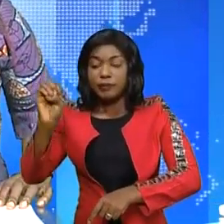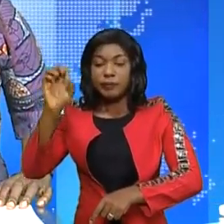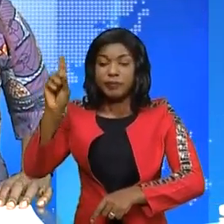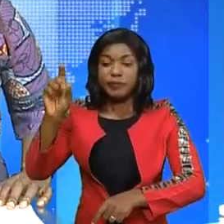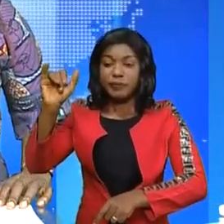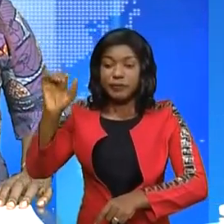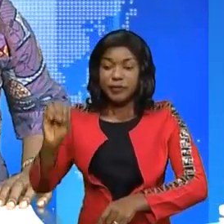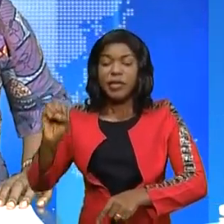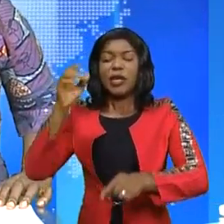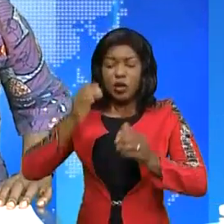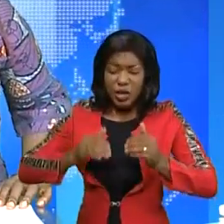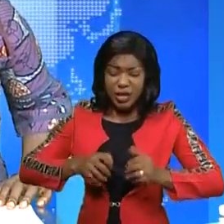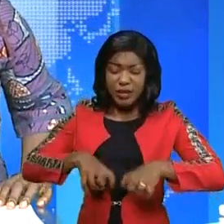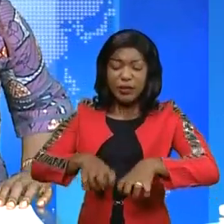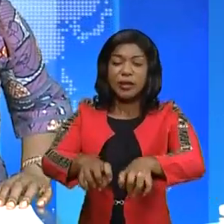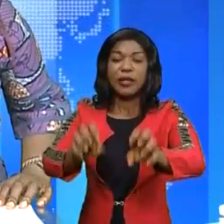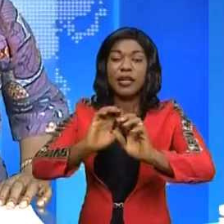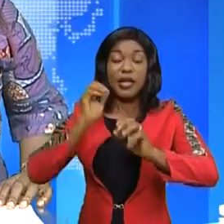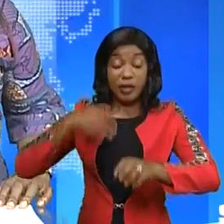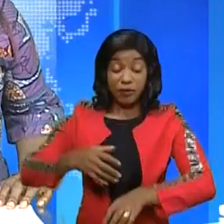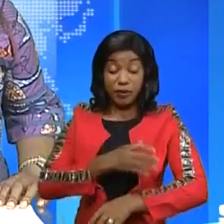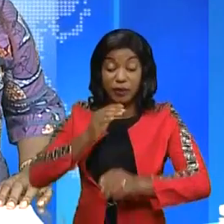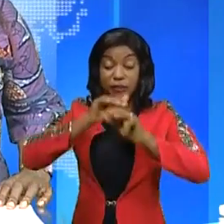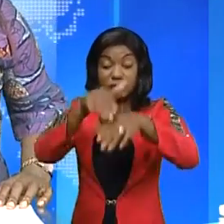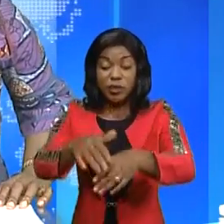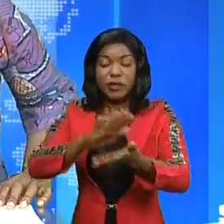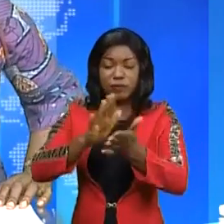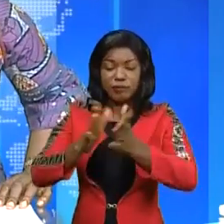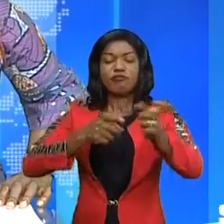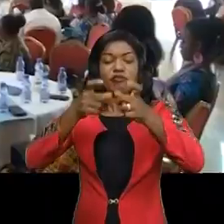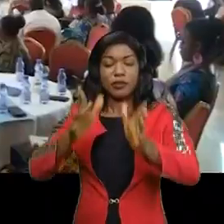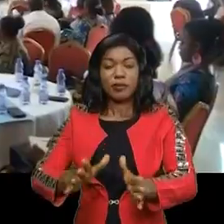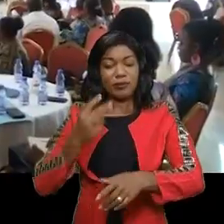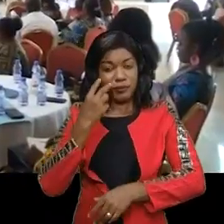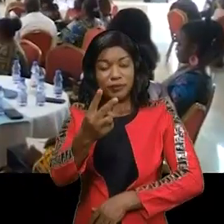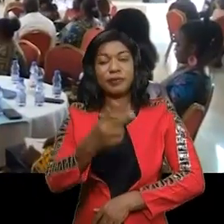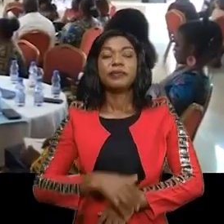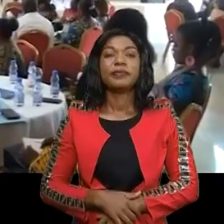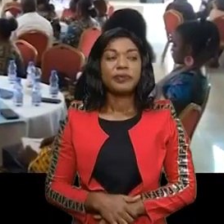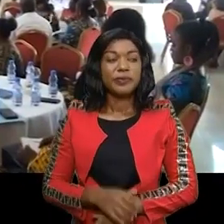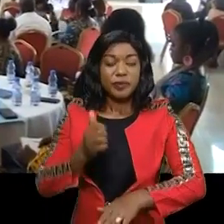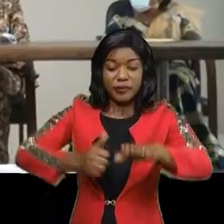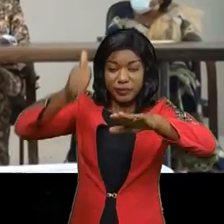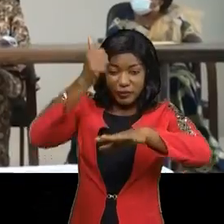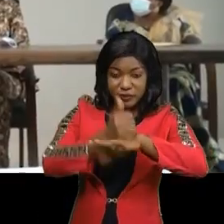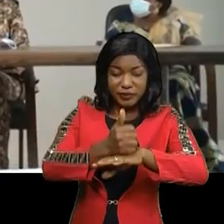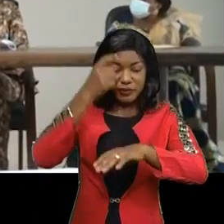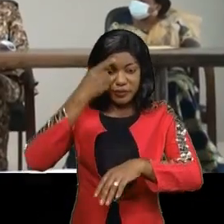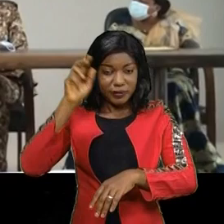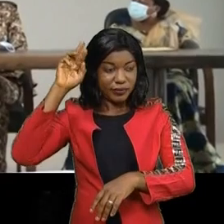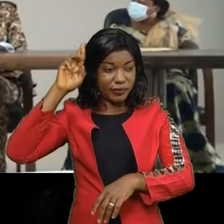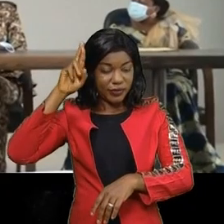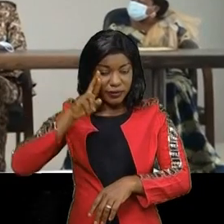femmes à s'engager et à devenir leaders. Junior Boniouma, reportage. Cet atelier sur la commémoration de la